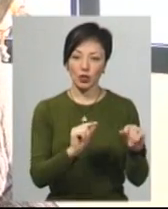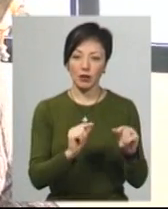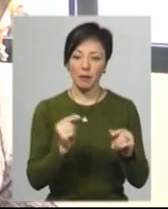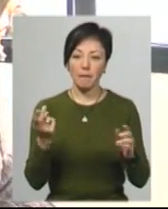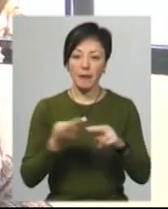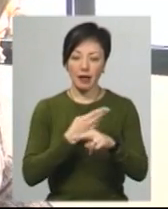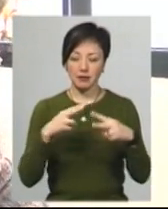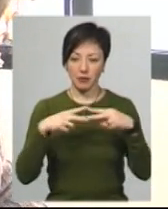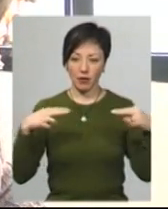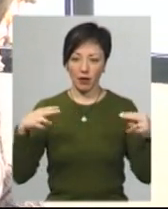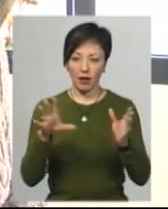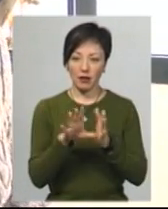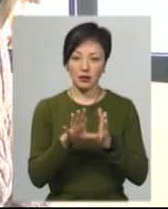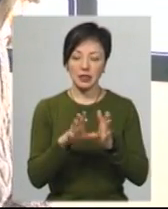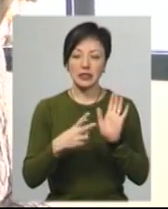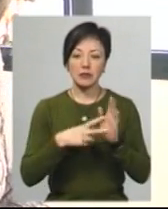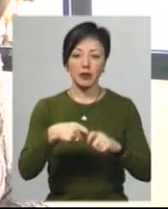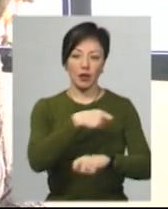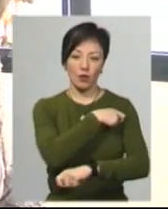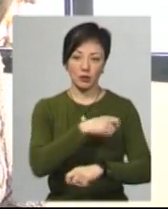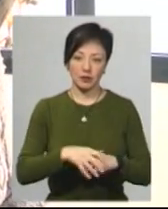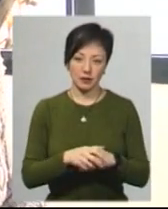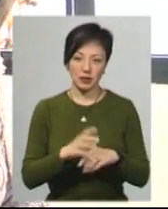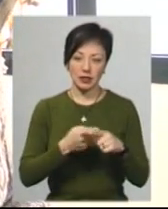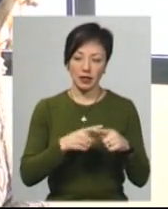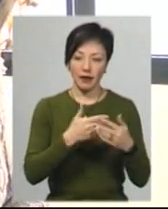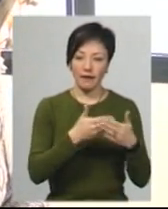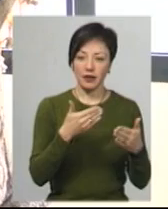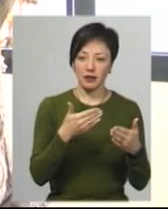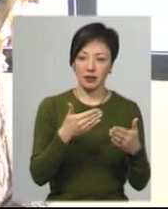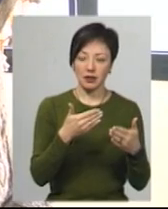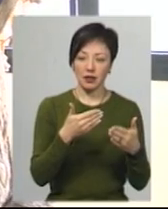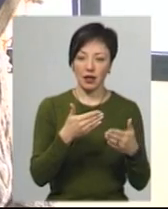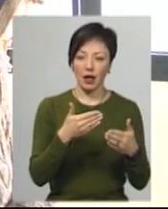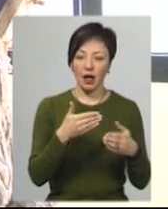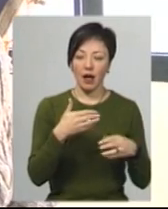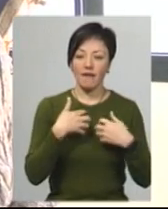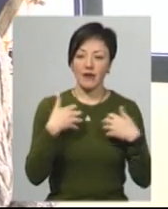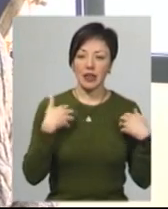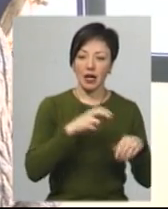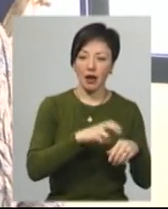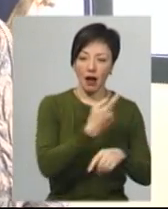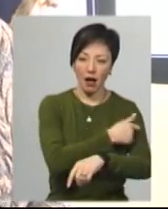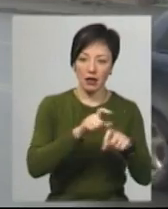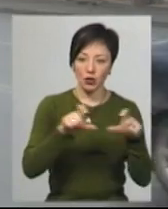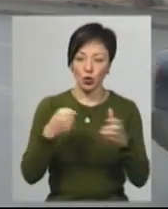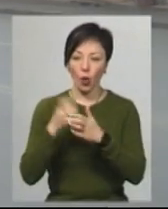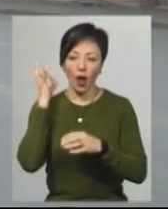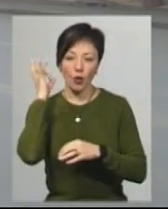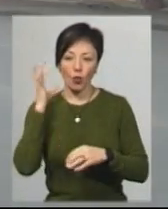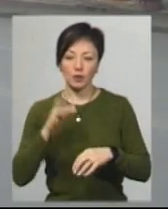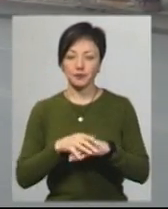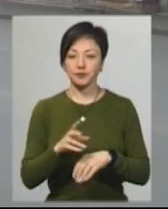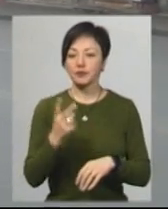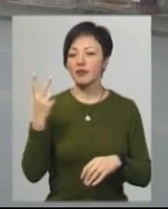контактної мережі 7 кілометрів. Це від ветлікарні і до Катьона. Два